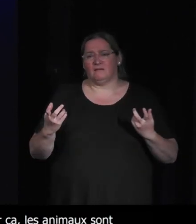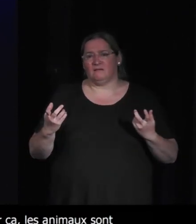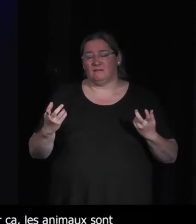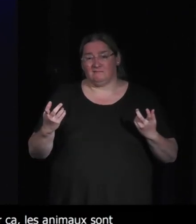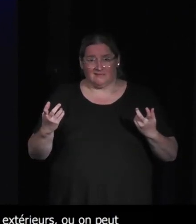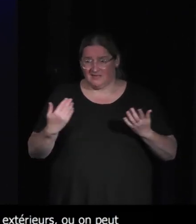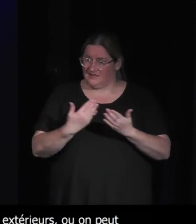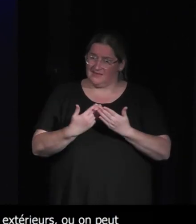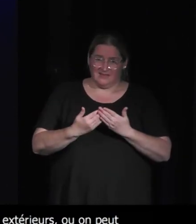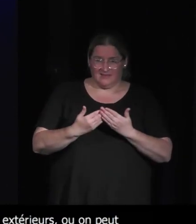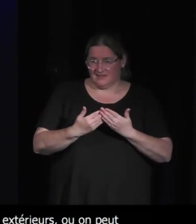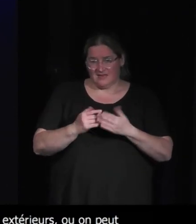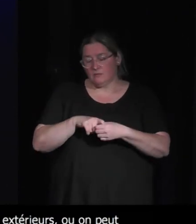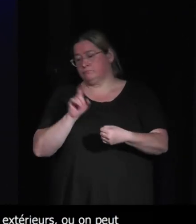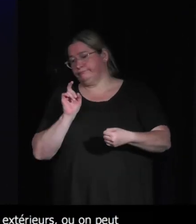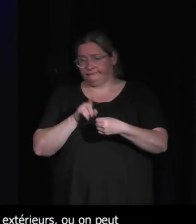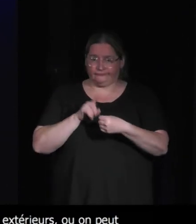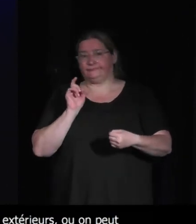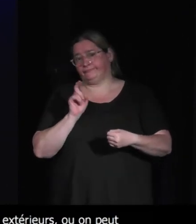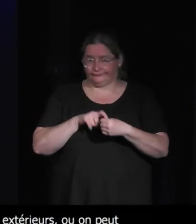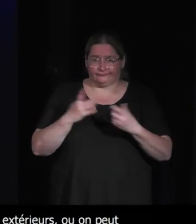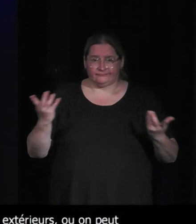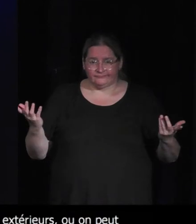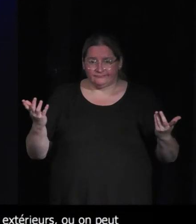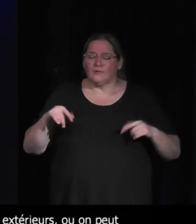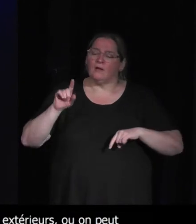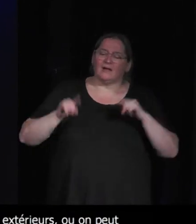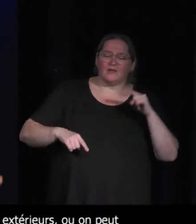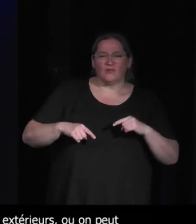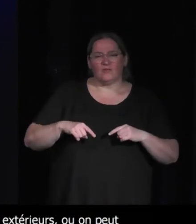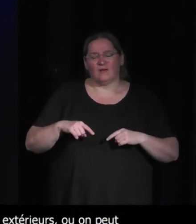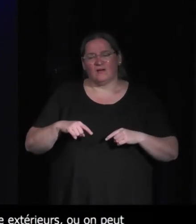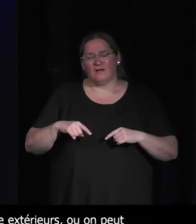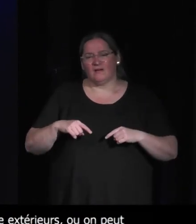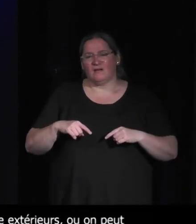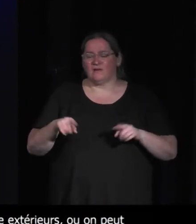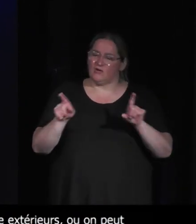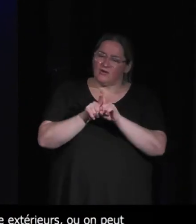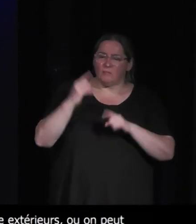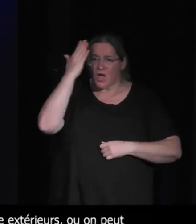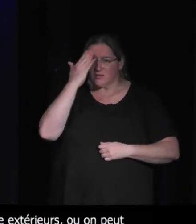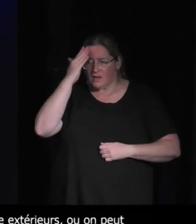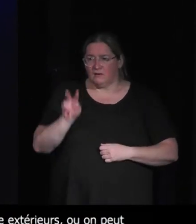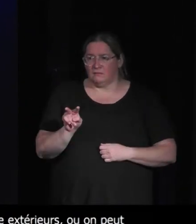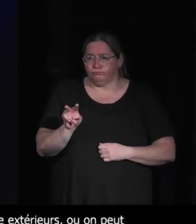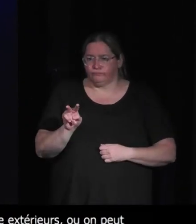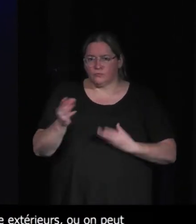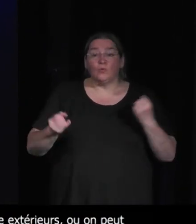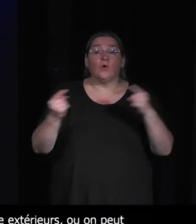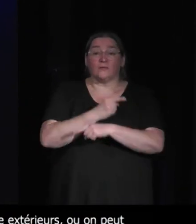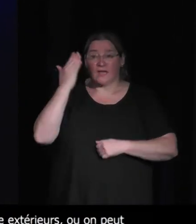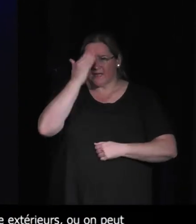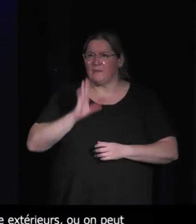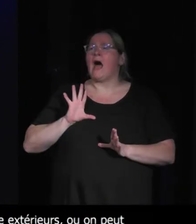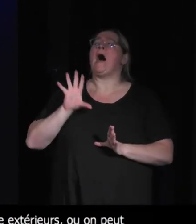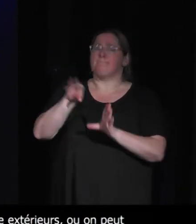la dynamique du jeu et bien on va dire un peu des bêtises parce qu'on va dire voilà on se prend pour un animal ou jamais alors que ça va vraiment être très contextuel et en fonction de